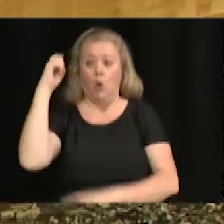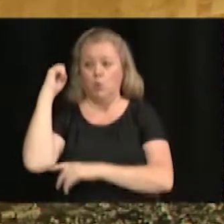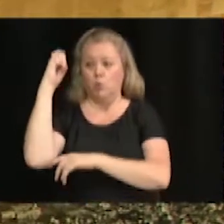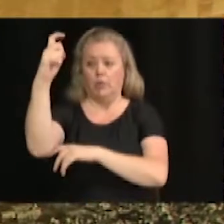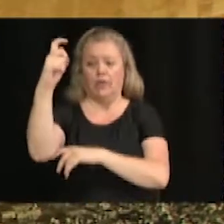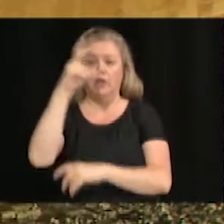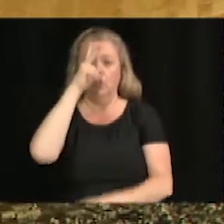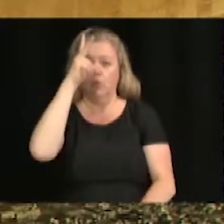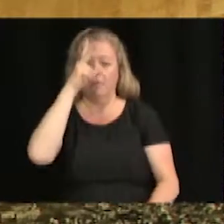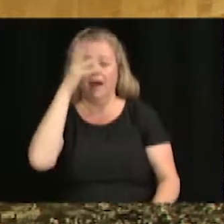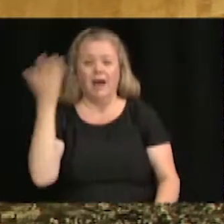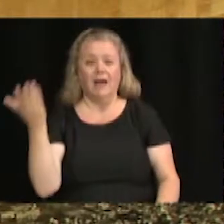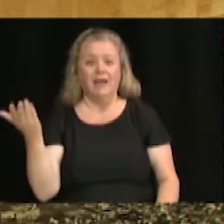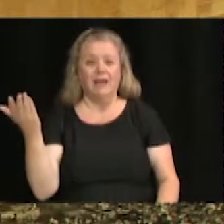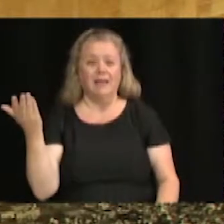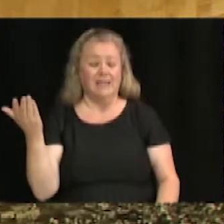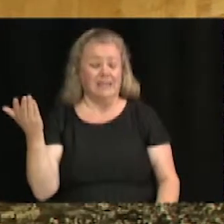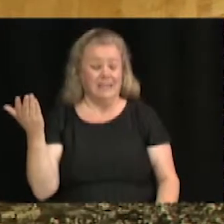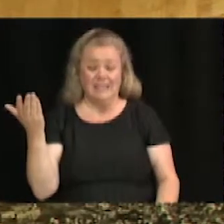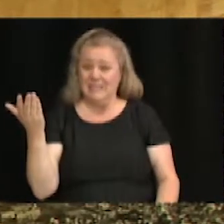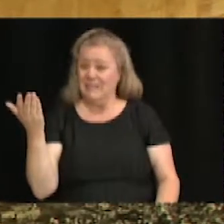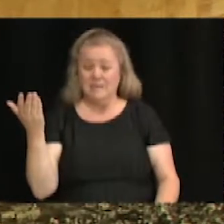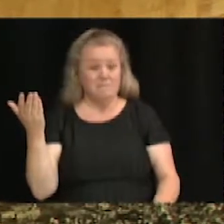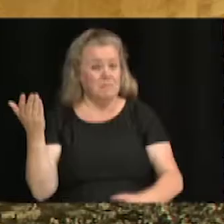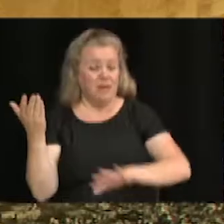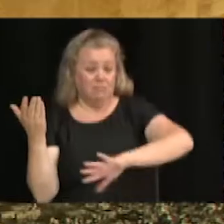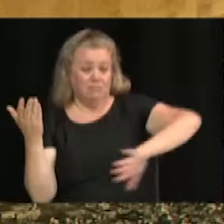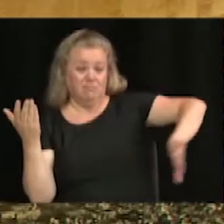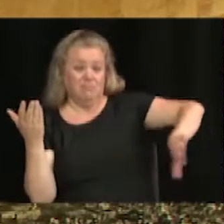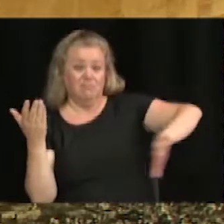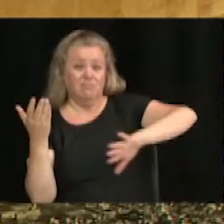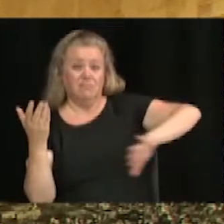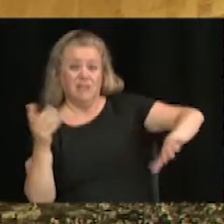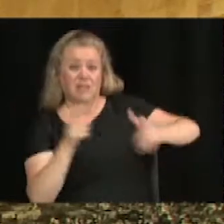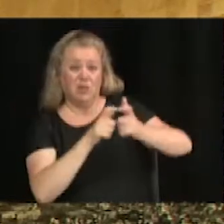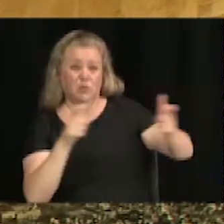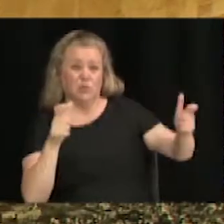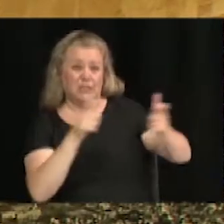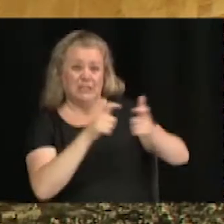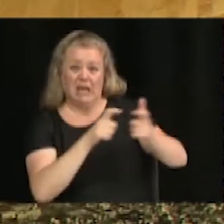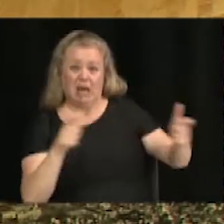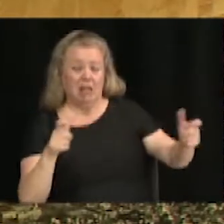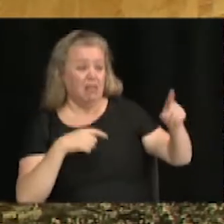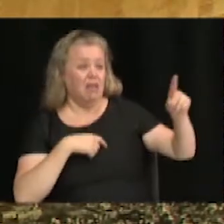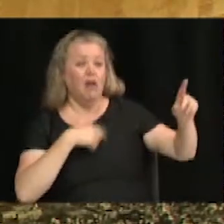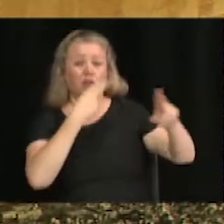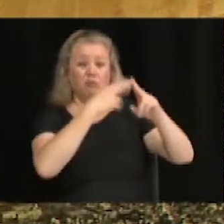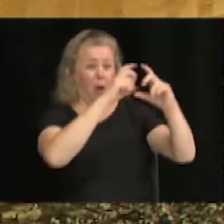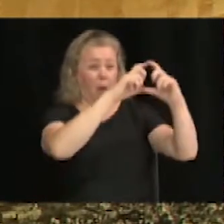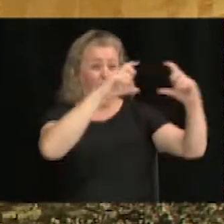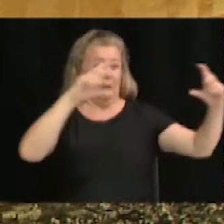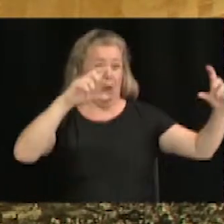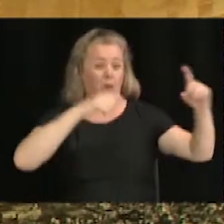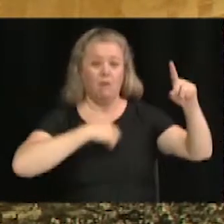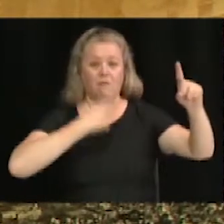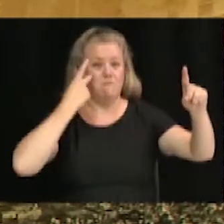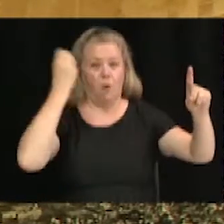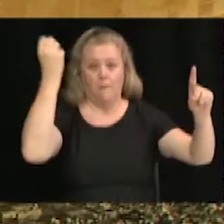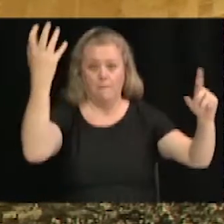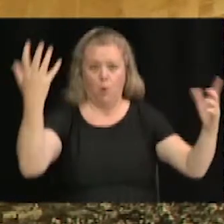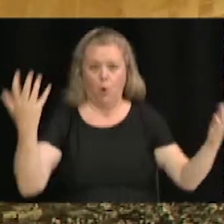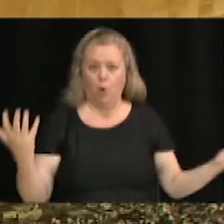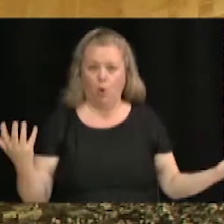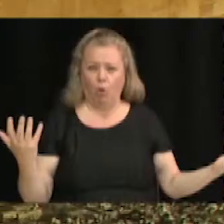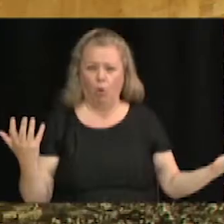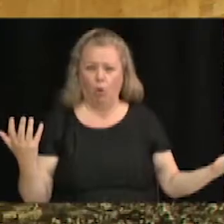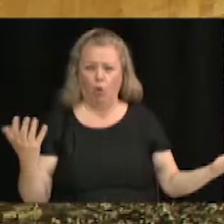Puis les noms des rues, là, sur le parc industriel, puis t'écris « Grunemme », par le moisseur, on ne rien. Il y a-tu quelque chose qui a été fait